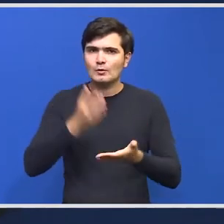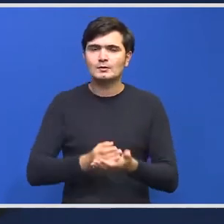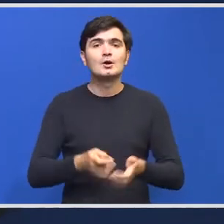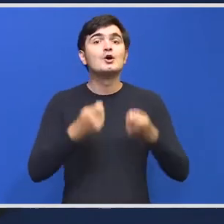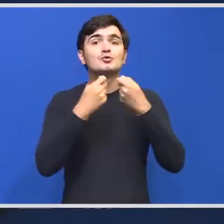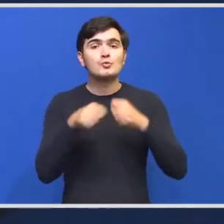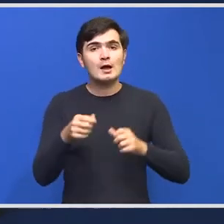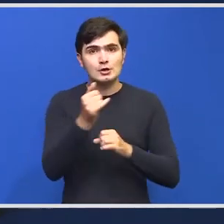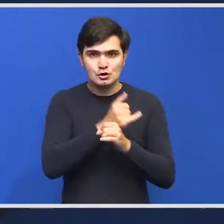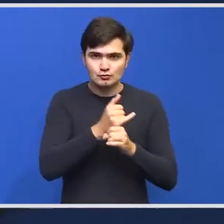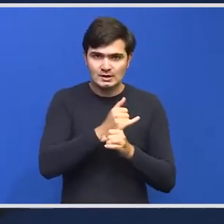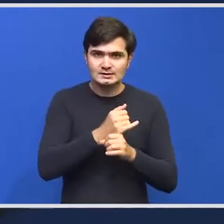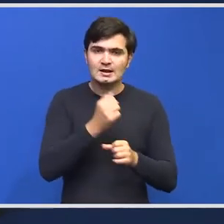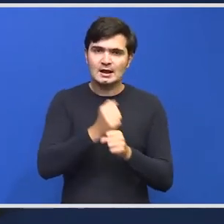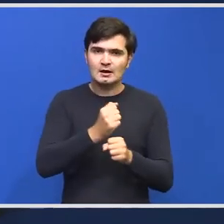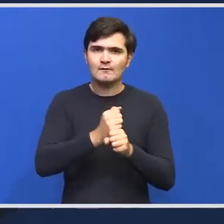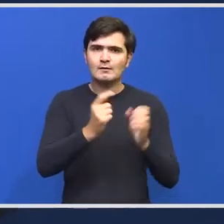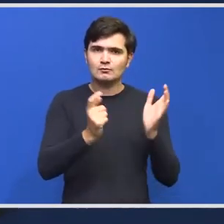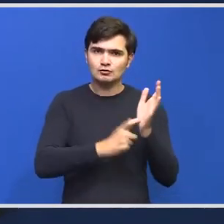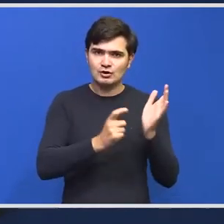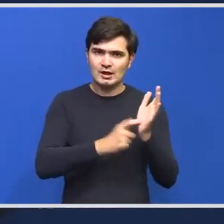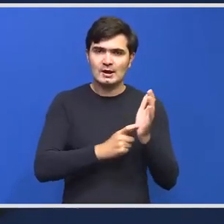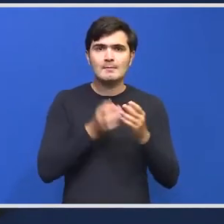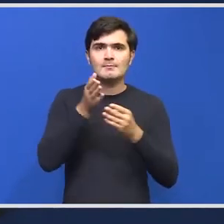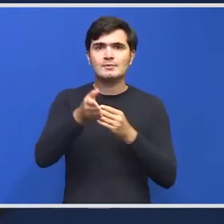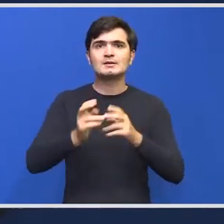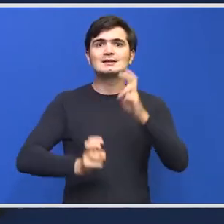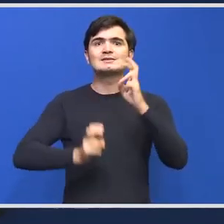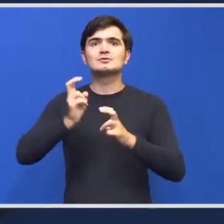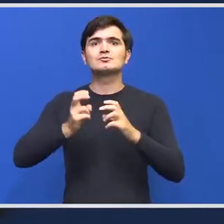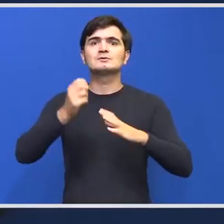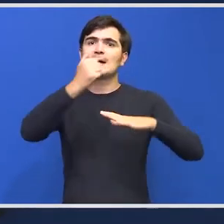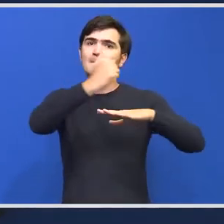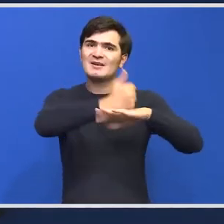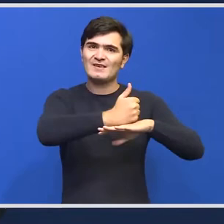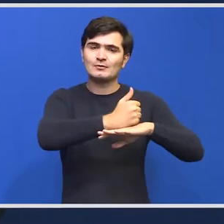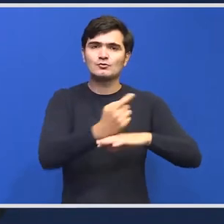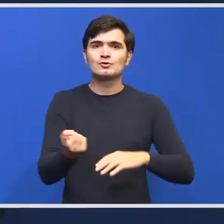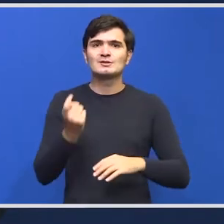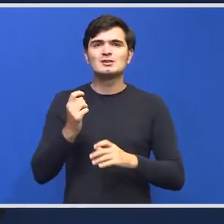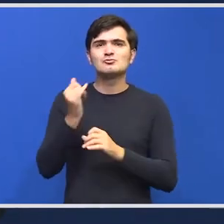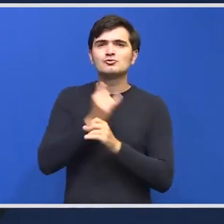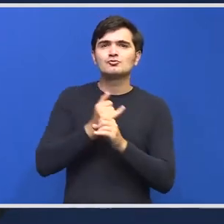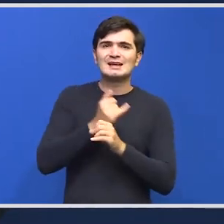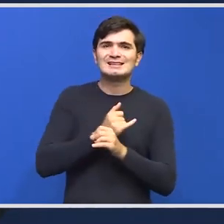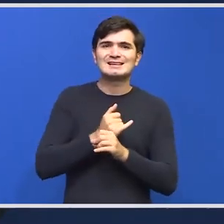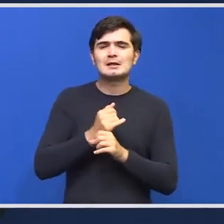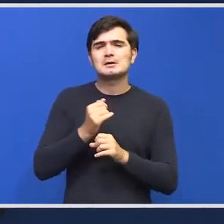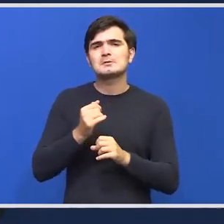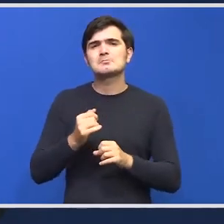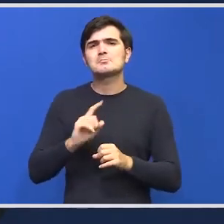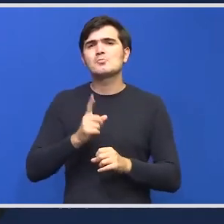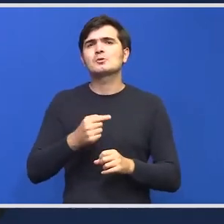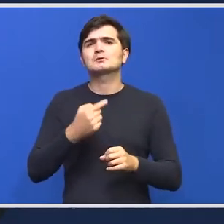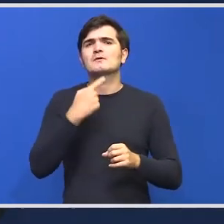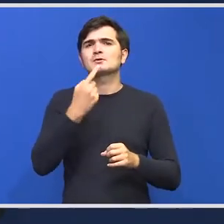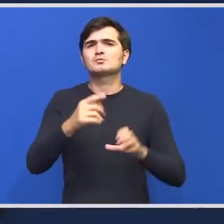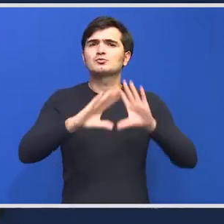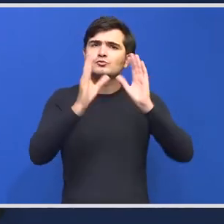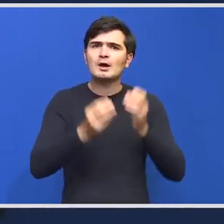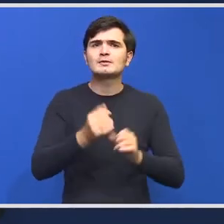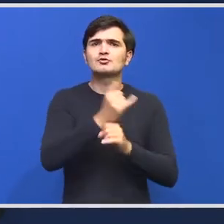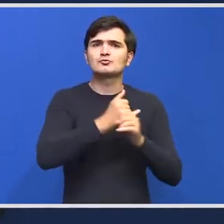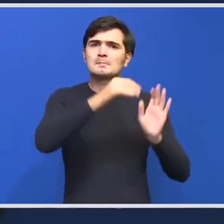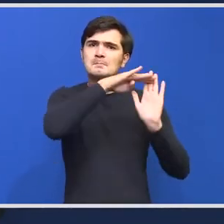făcut solicitări, solicitări făcute prin instituția prefectului, din județele, dacă vreți pot să le enumer, evident,